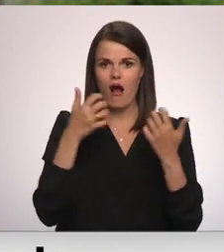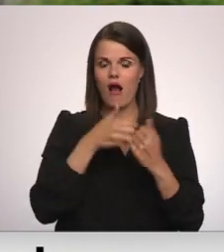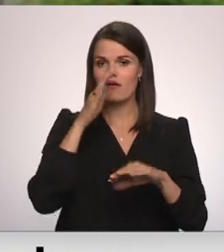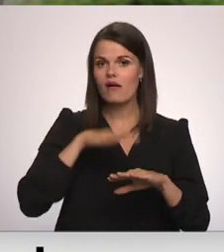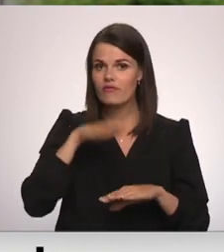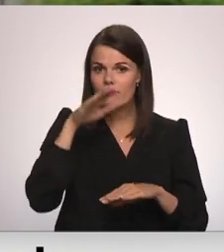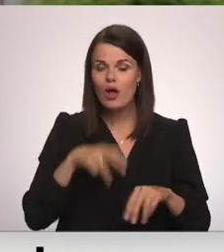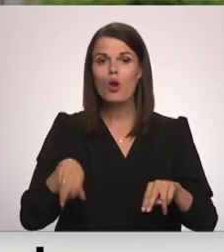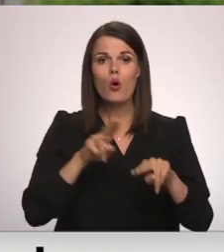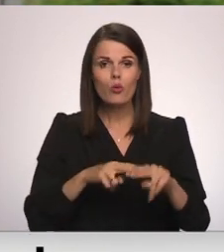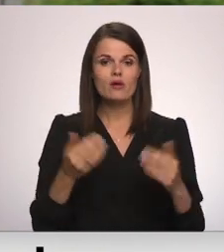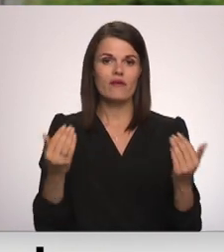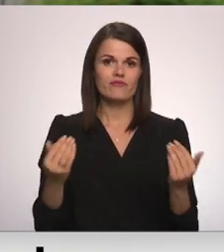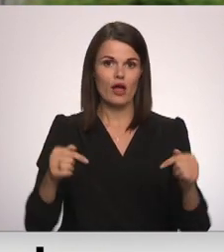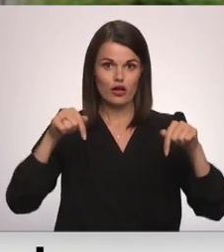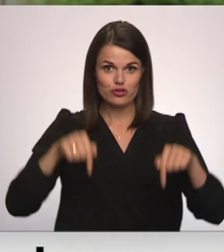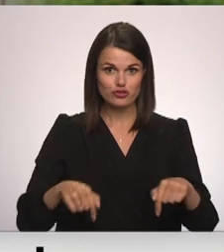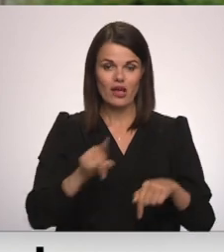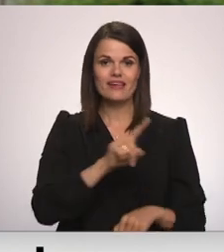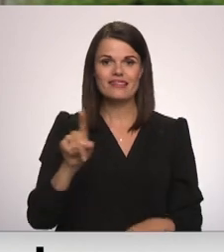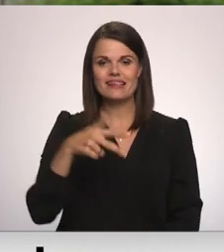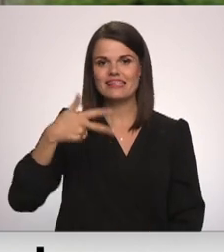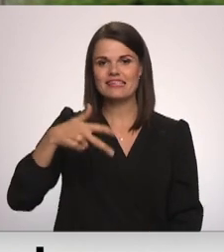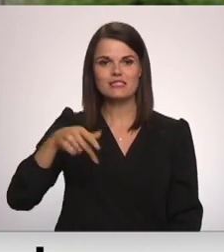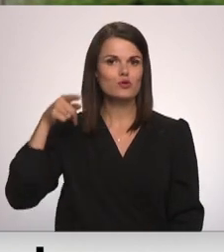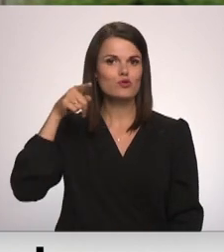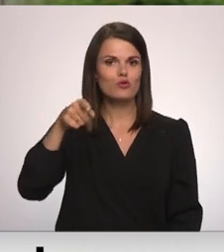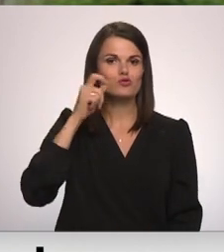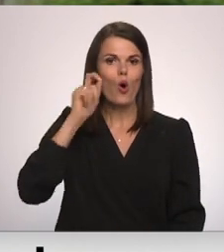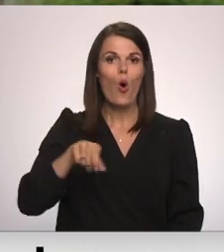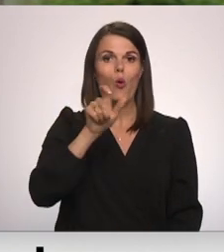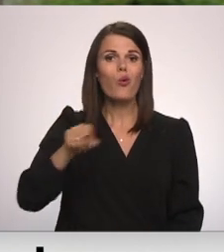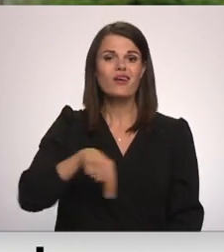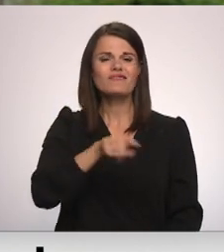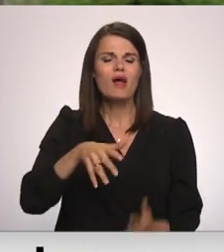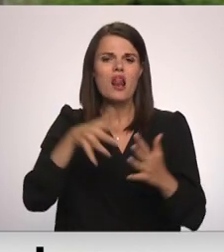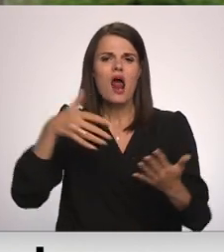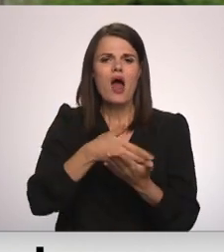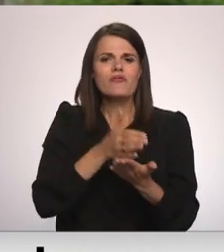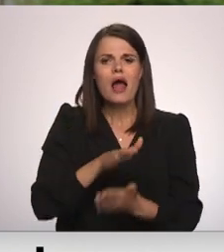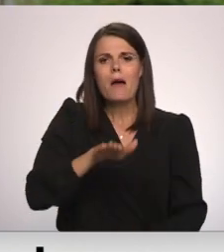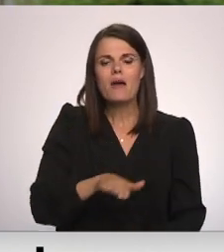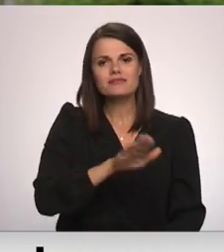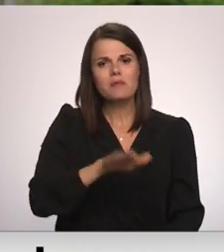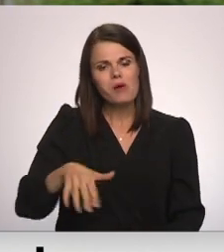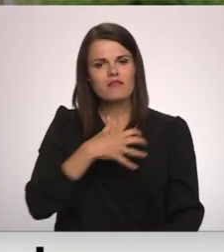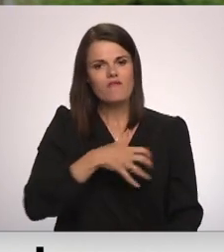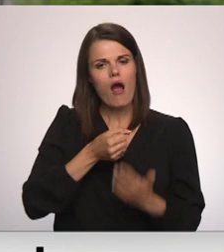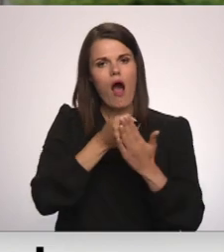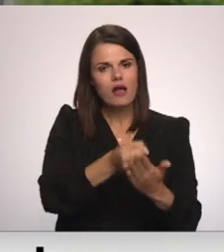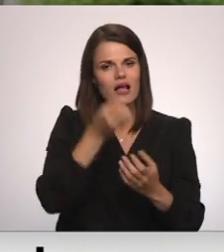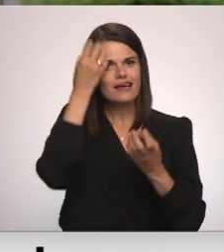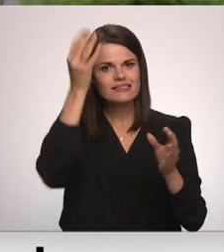Un tagad šeit mums ir 30 tūkstoši Ukraiņu. Liela daļa no viņiem ir mazi bērni. Viņi atbalsta izglītībā un citādi.